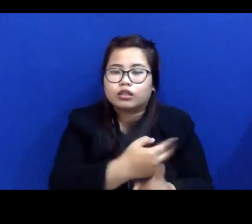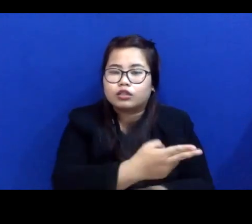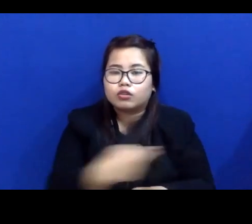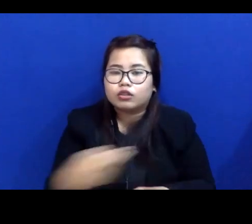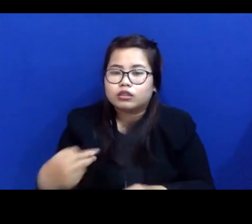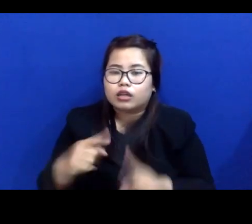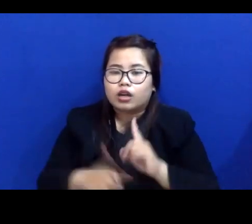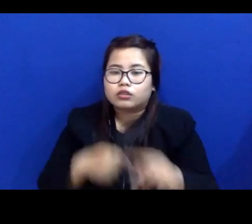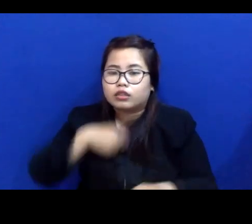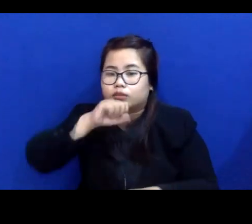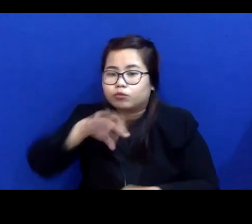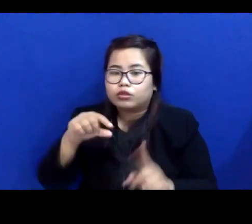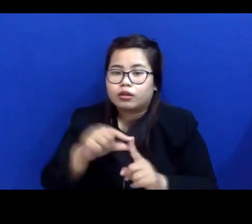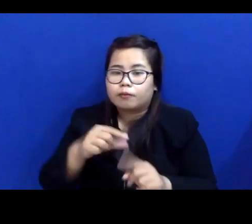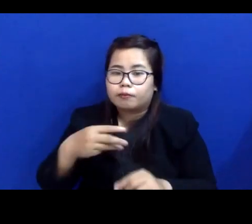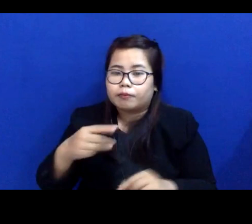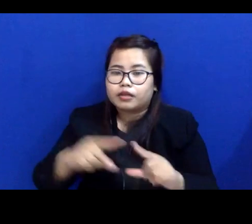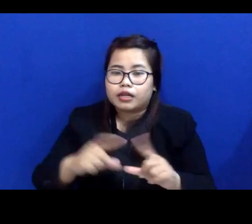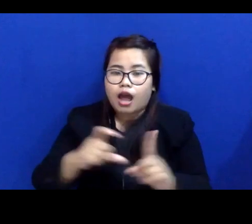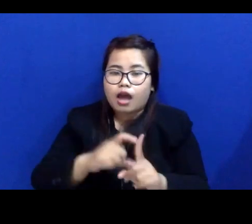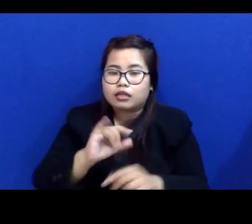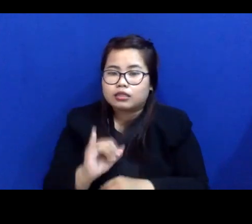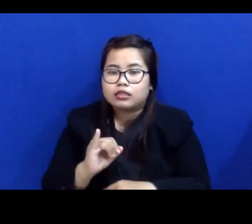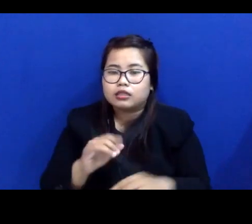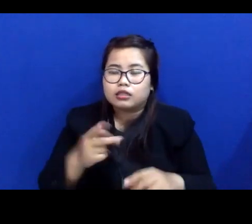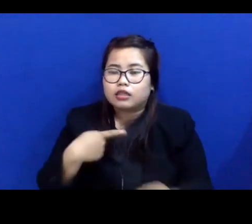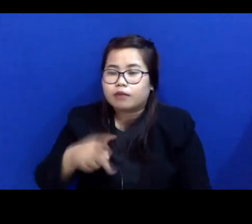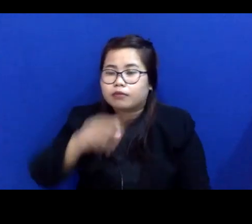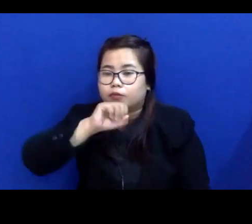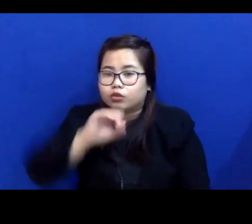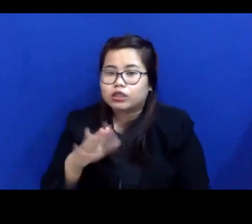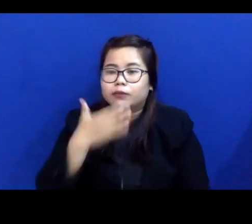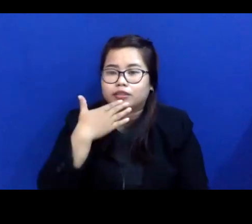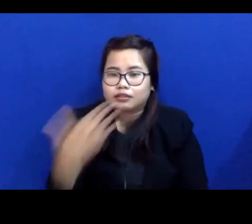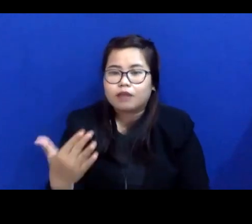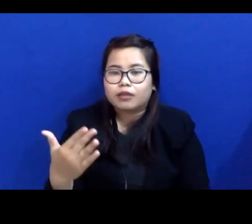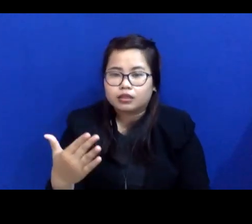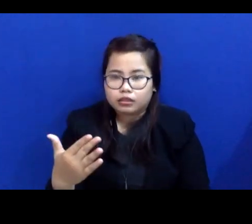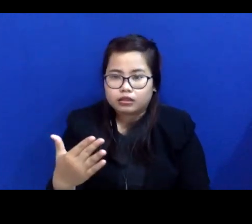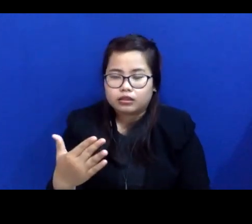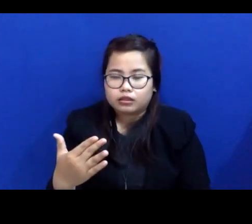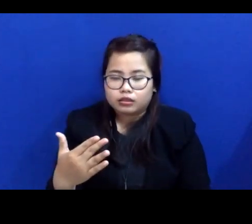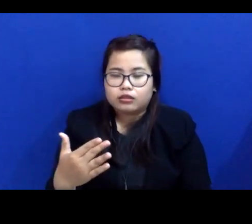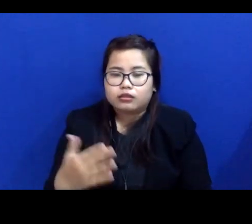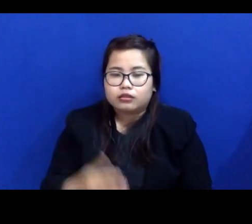peradisayanya. Kami mengucapkan selamat kepada